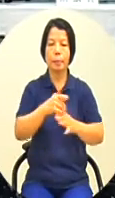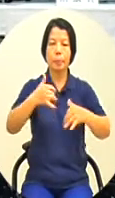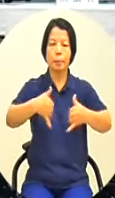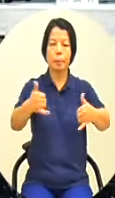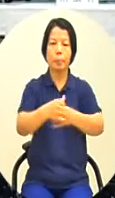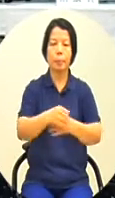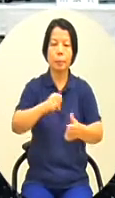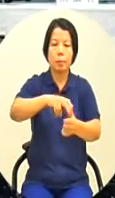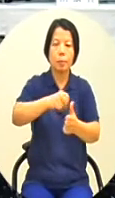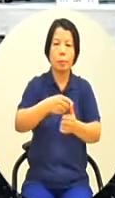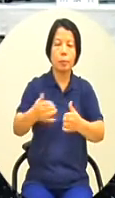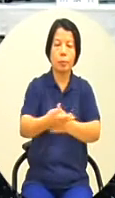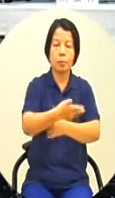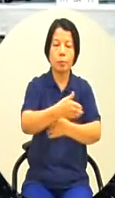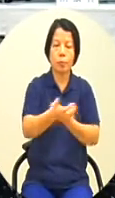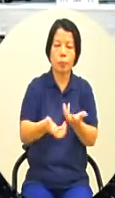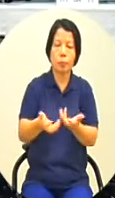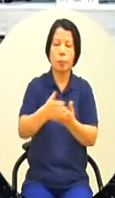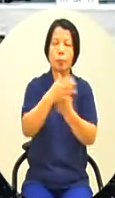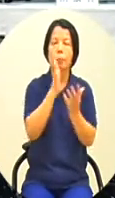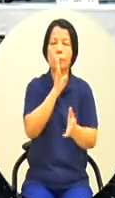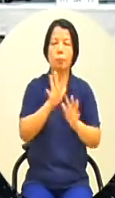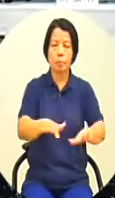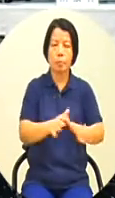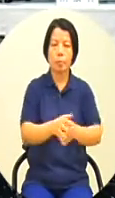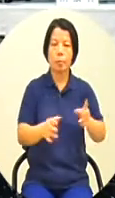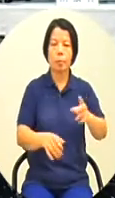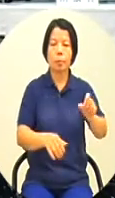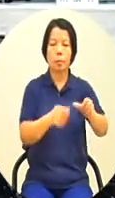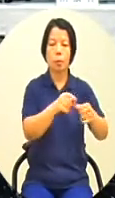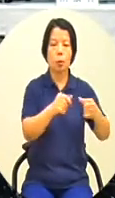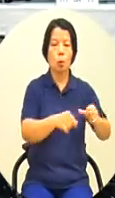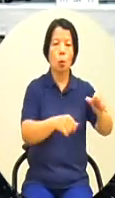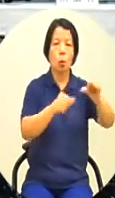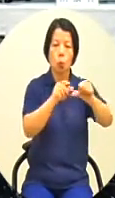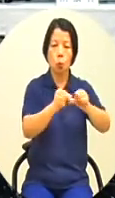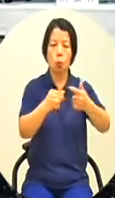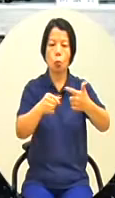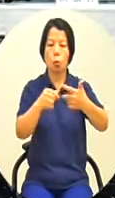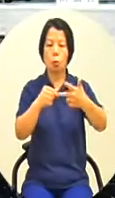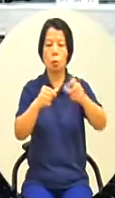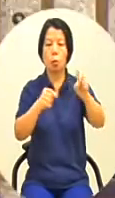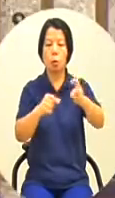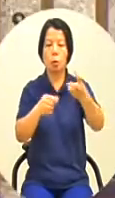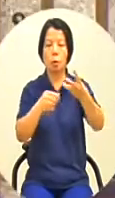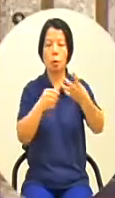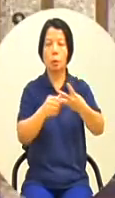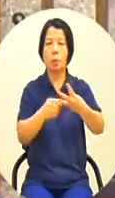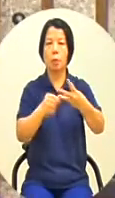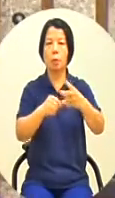養殖漁業登記管理自治條例第5條第13條及第14條的修正條文我們在